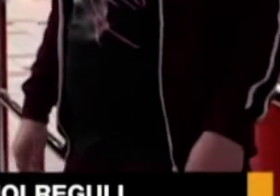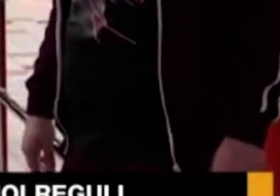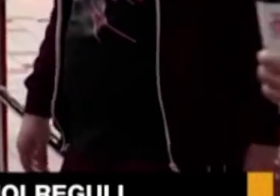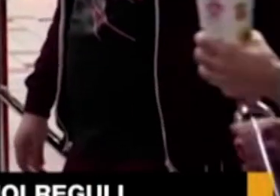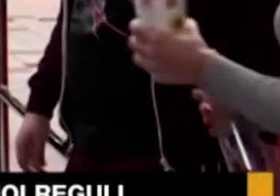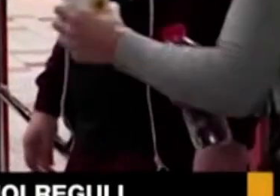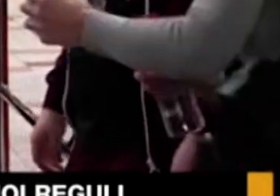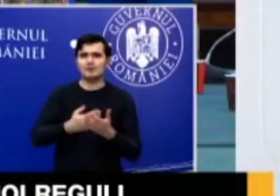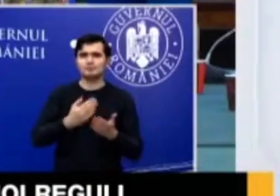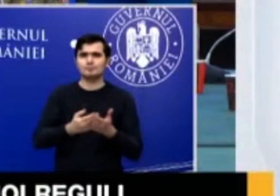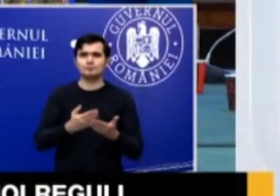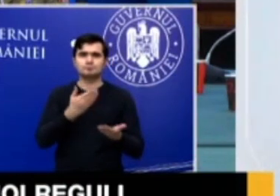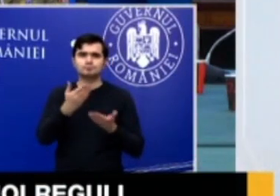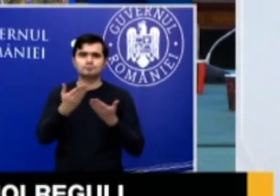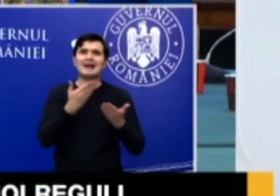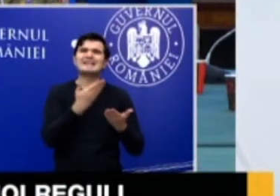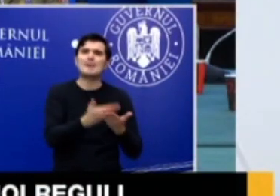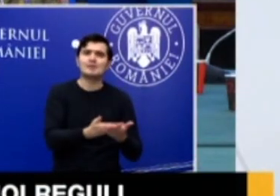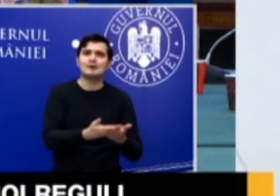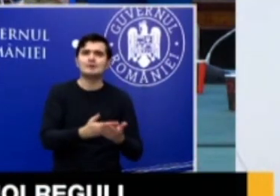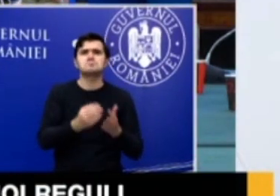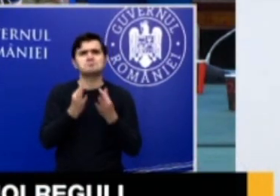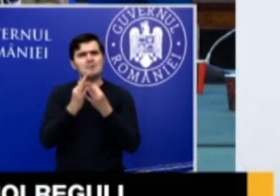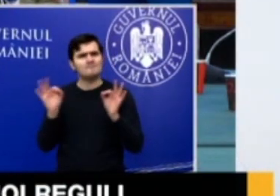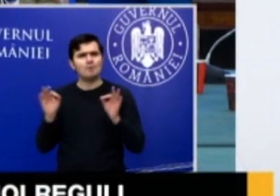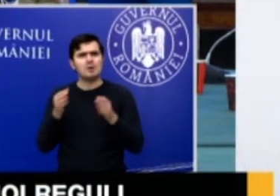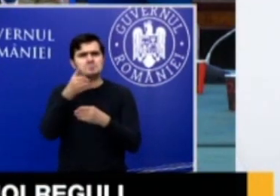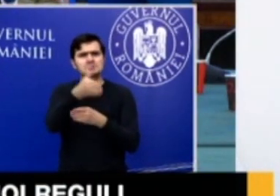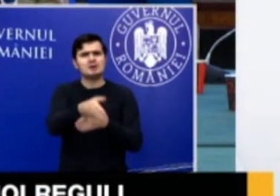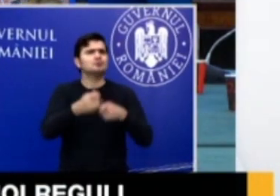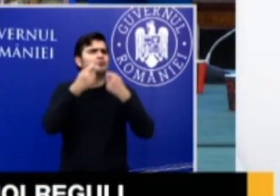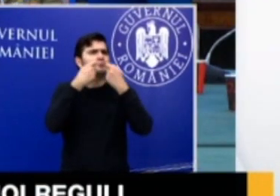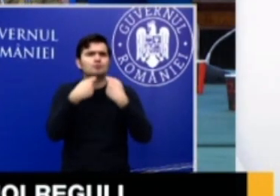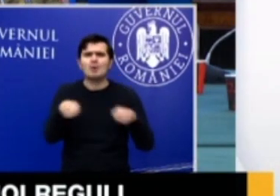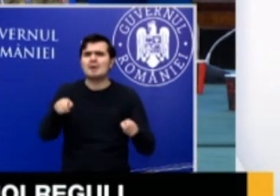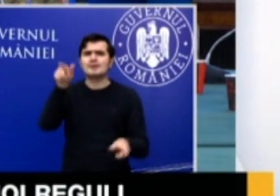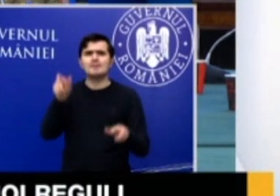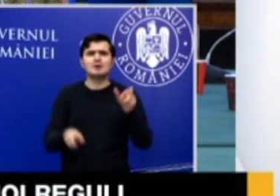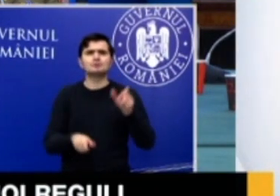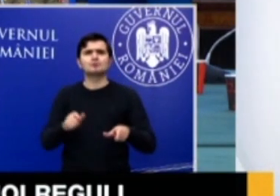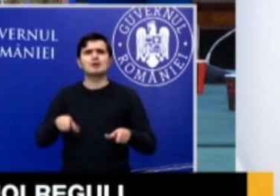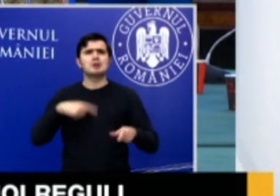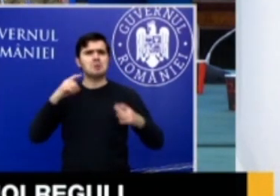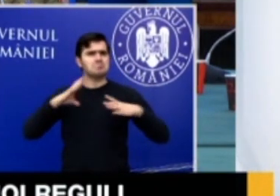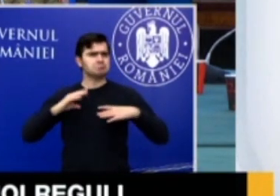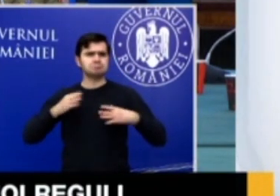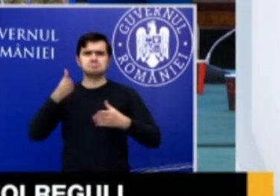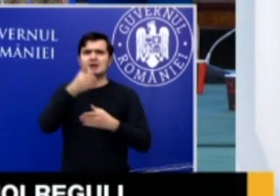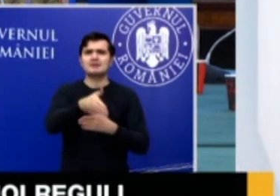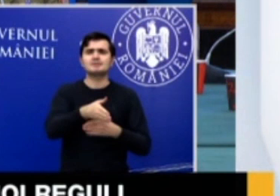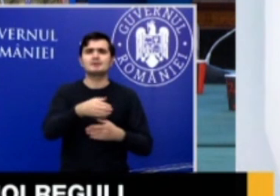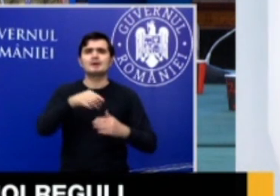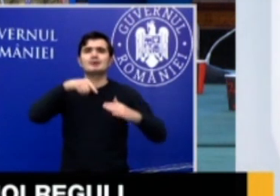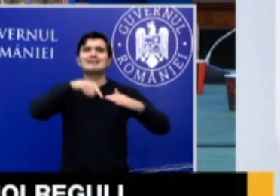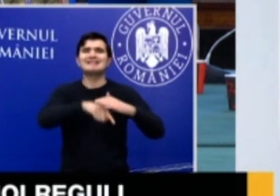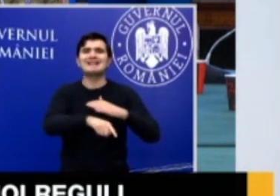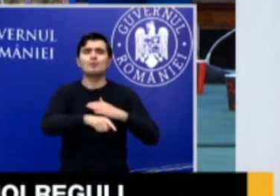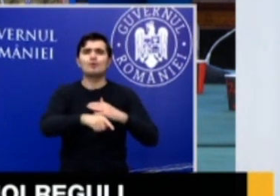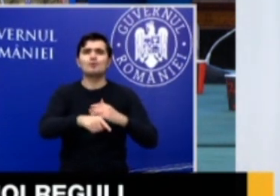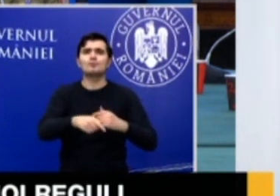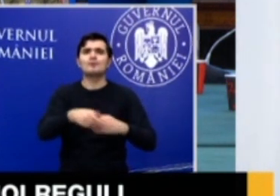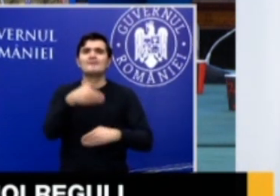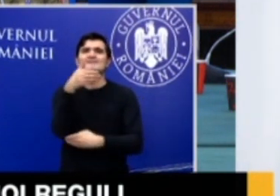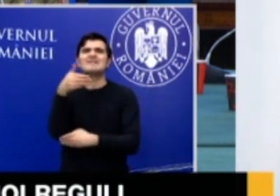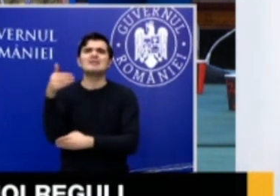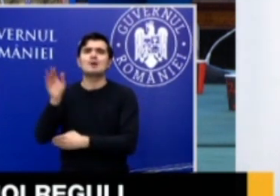operatorilor economici. Și permiterea accesului tuturor persoanelor în interiorul operatorilor economici